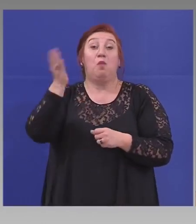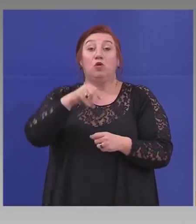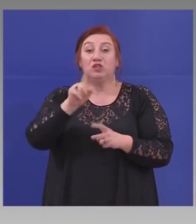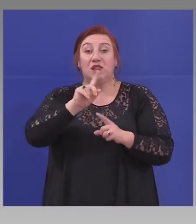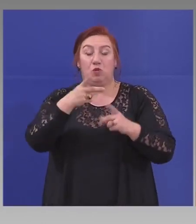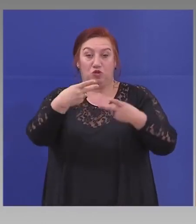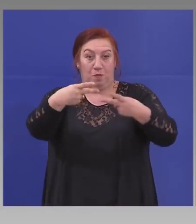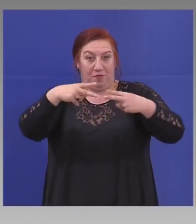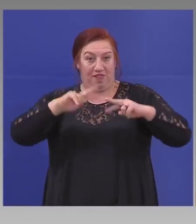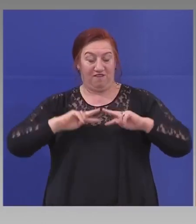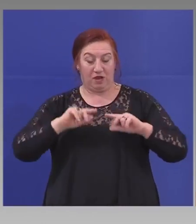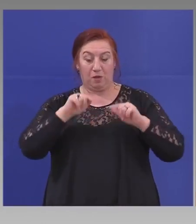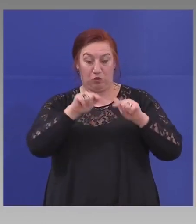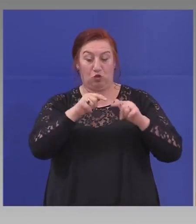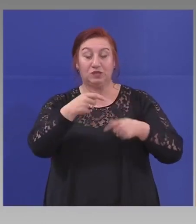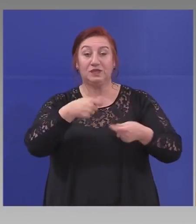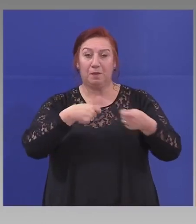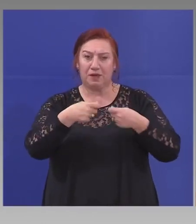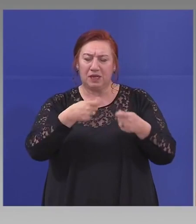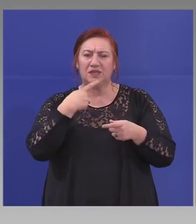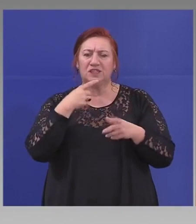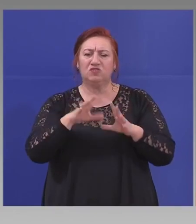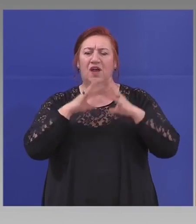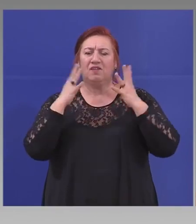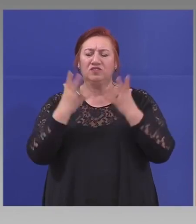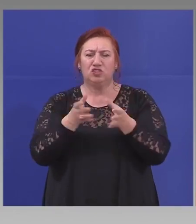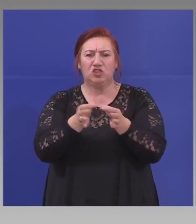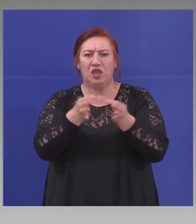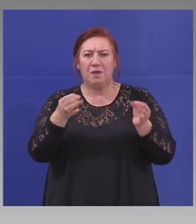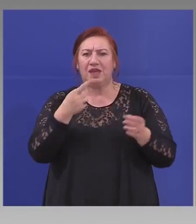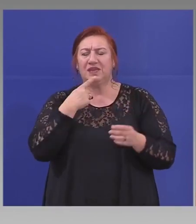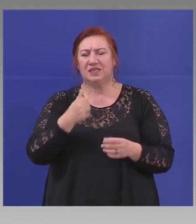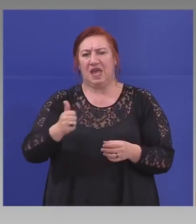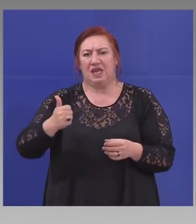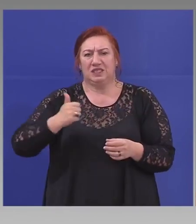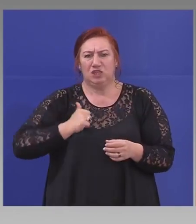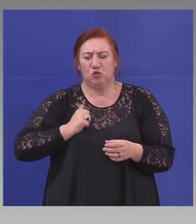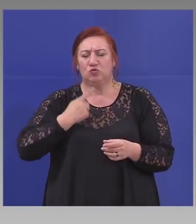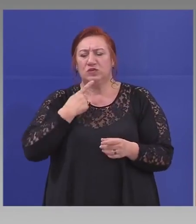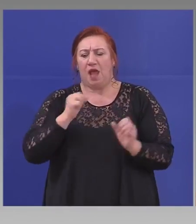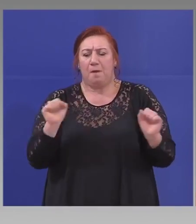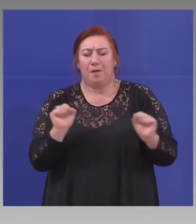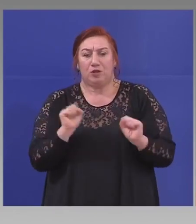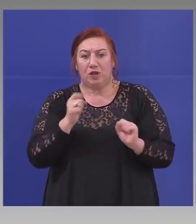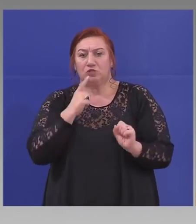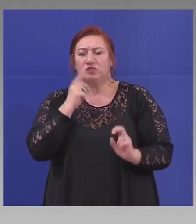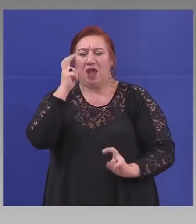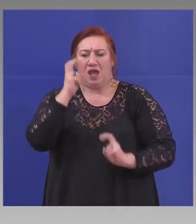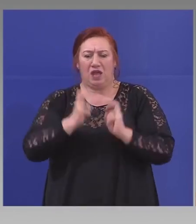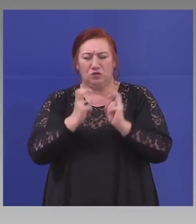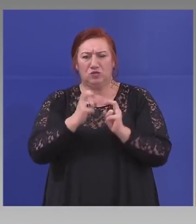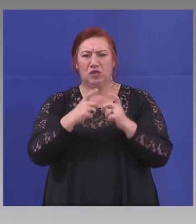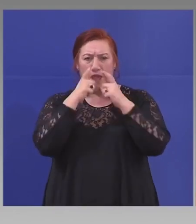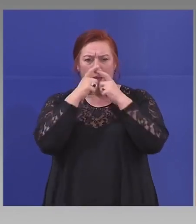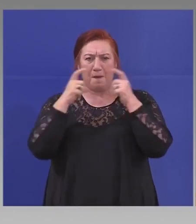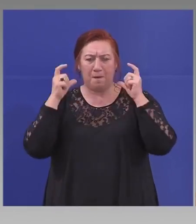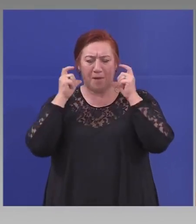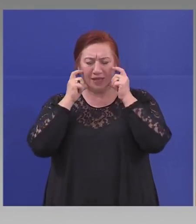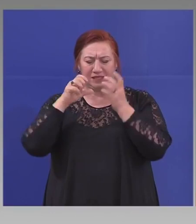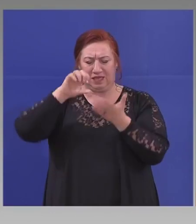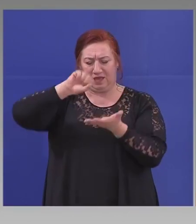върнем. Затова и с всички мерки за сигурност и безопасност за индустрията, маски, дезинфекции,